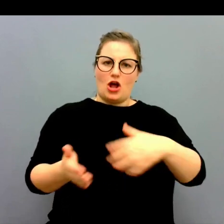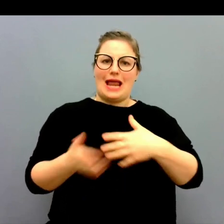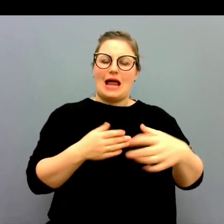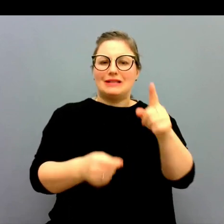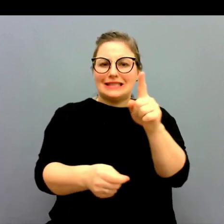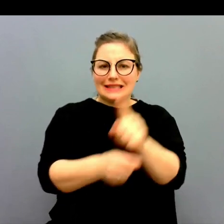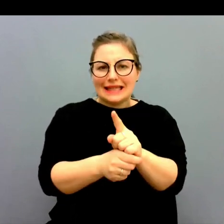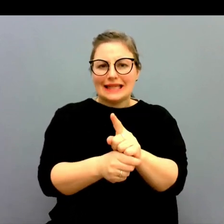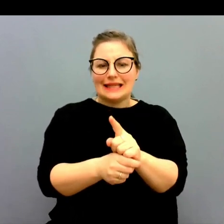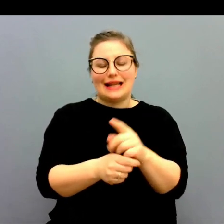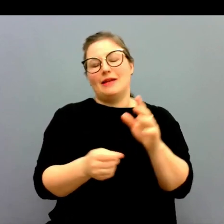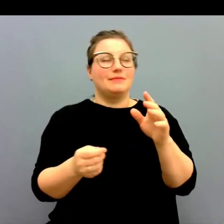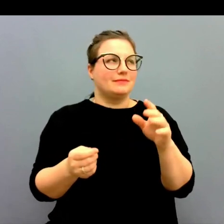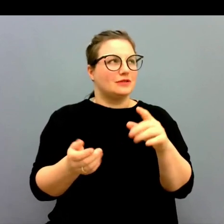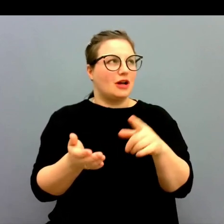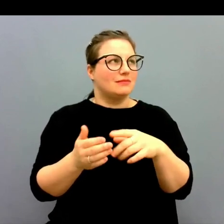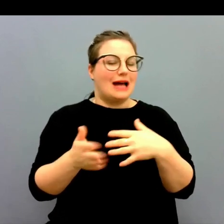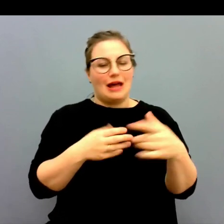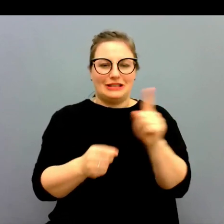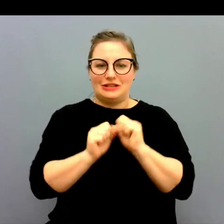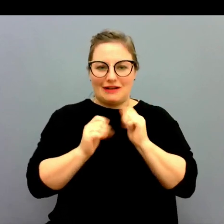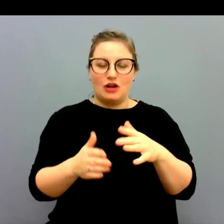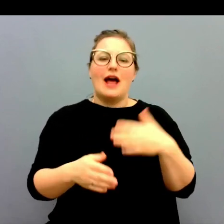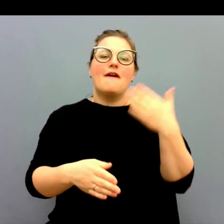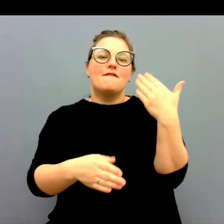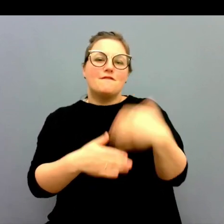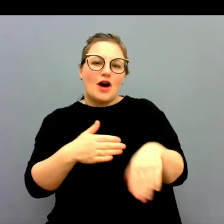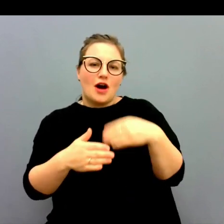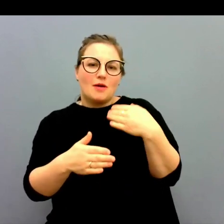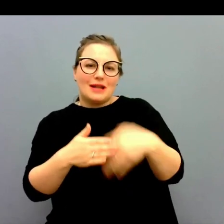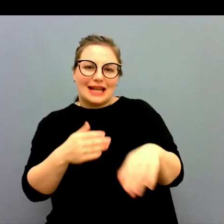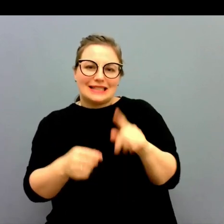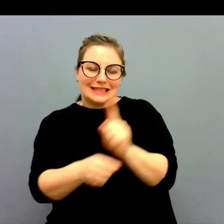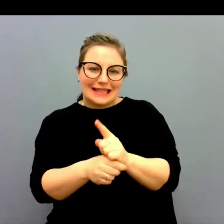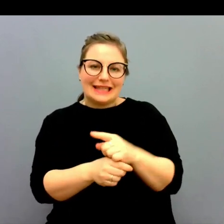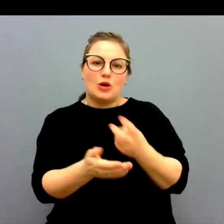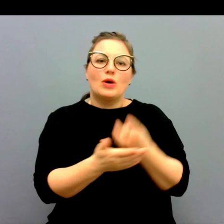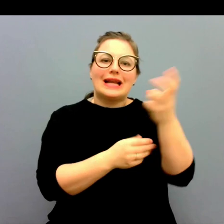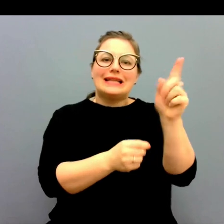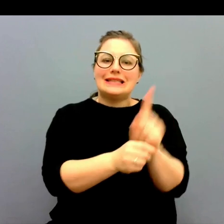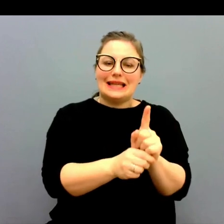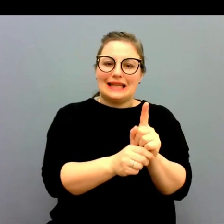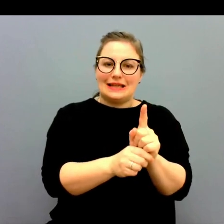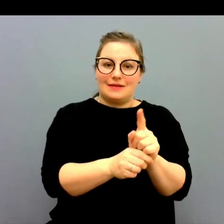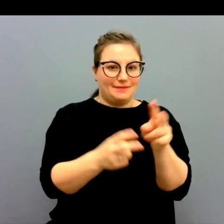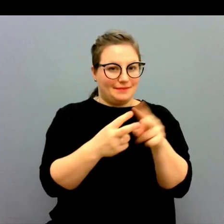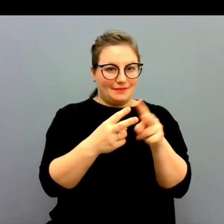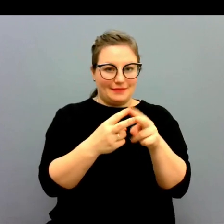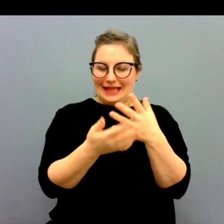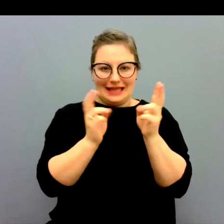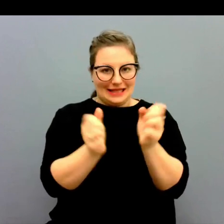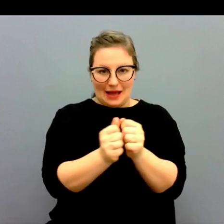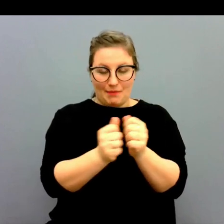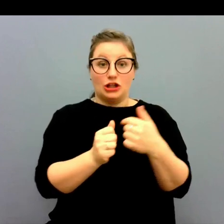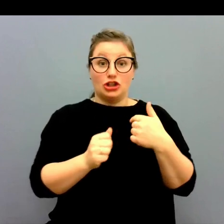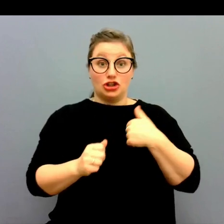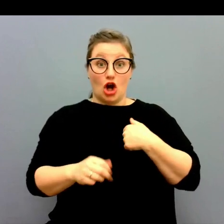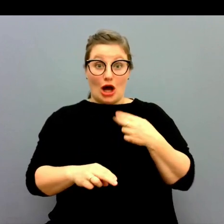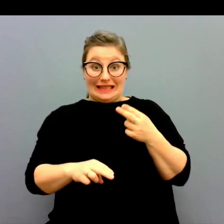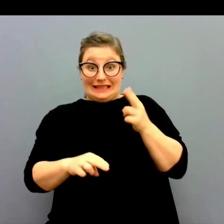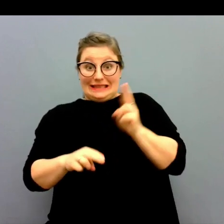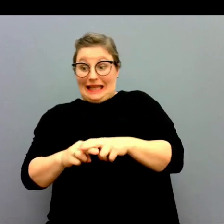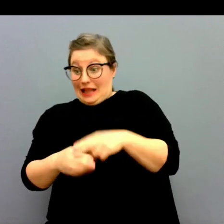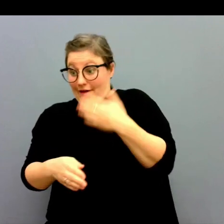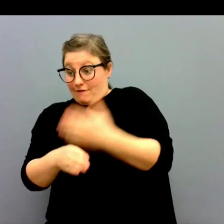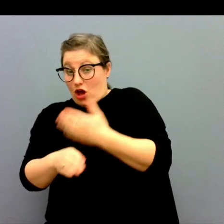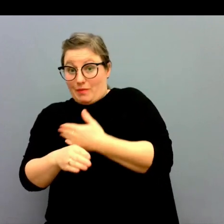arbetstid. Eller arbetstid såklart. Förberedstid och restid. Det ska inte vara samma sak. Jag ska inte behöva förbereda mig